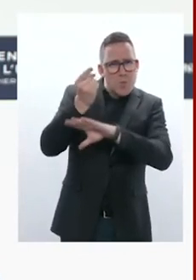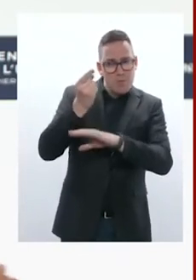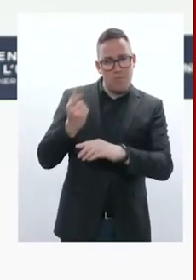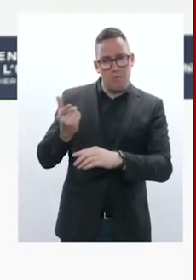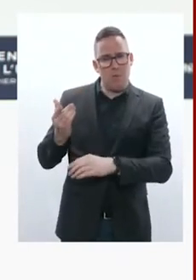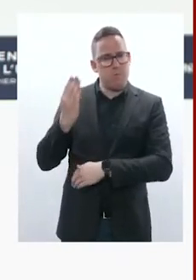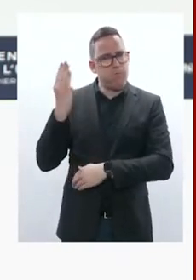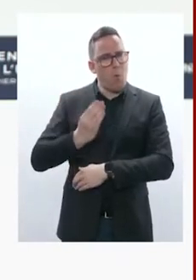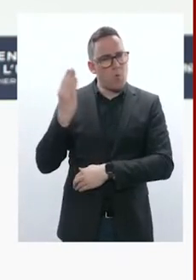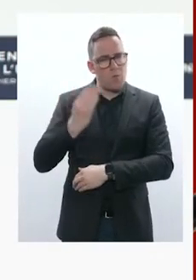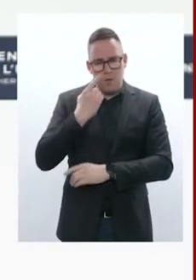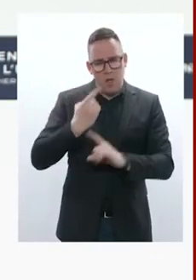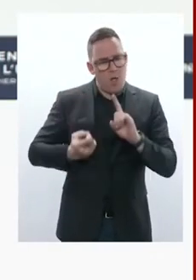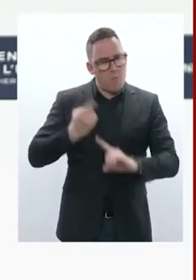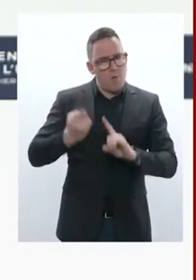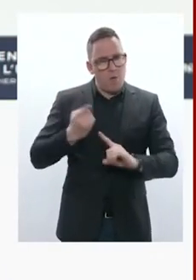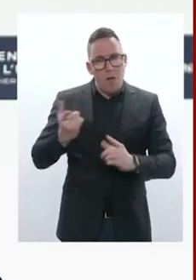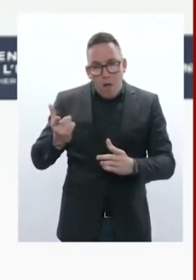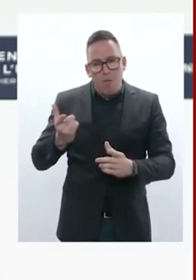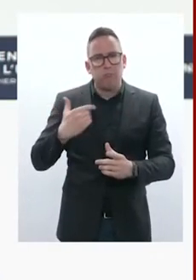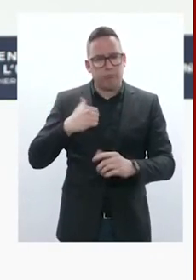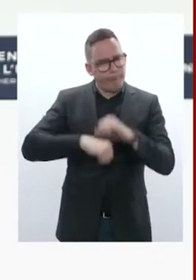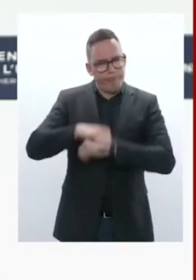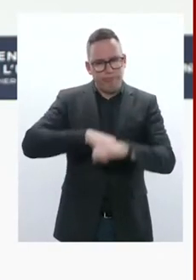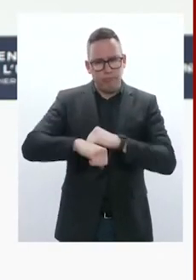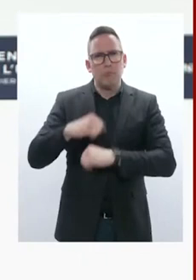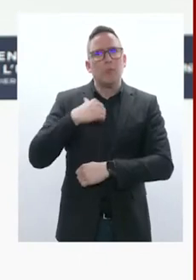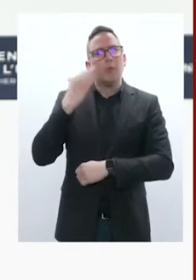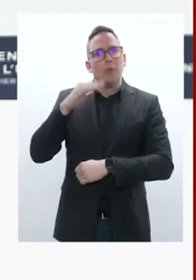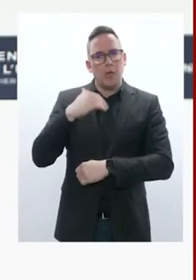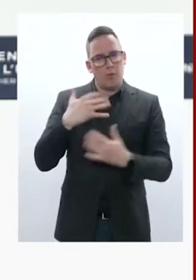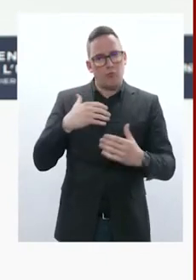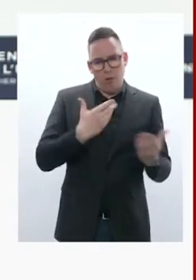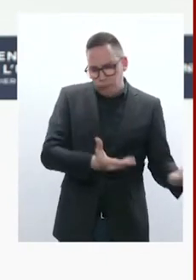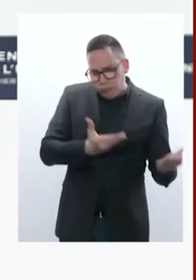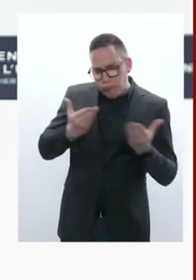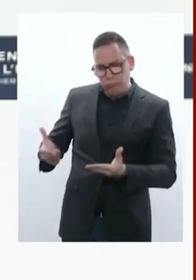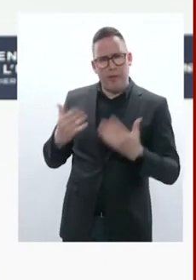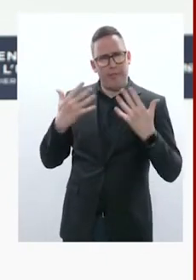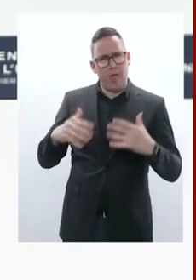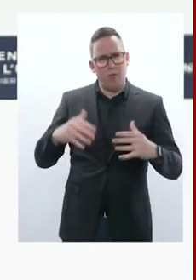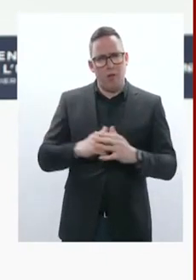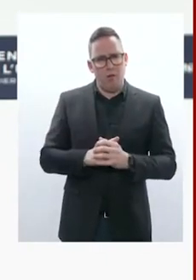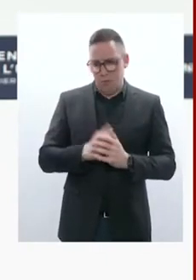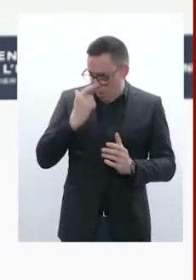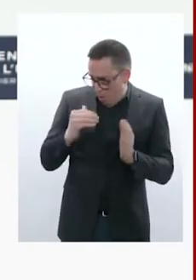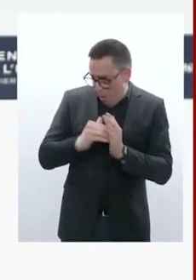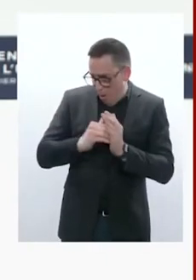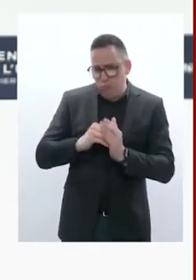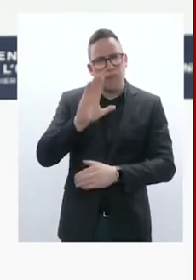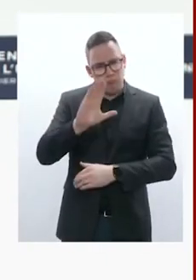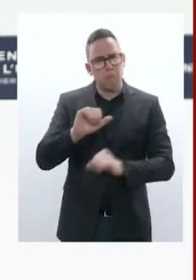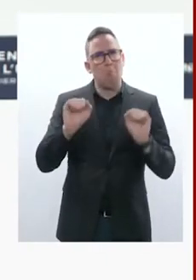là. Vous le savez, la France en a livré plusieurs et donc nous avons là aussi pris des décisions concrètes. Au total, nous avons aujourd